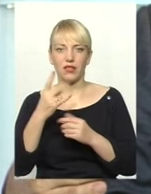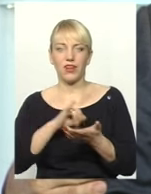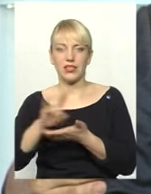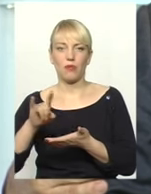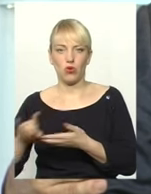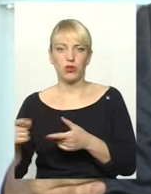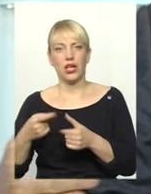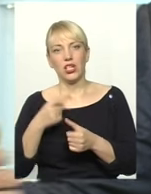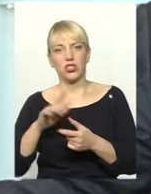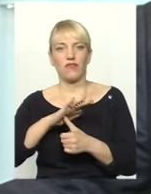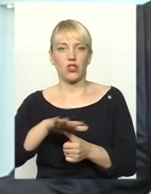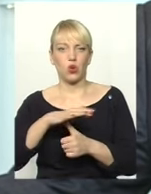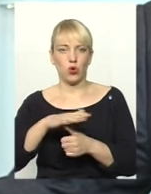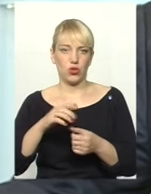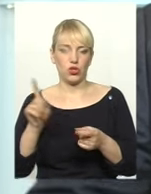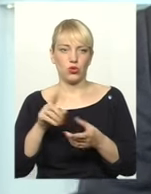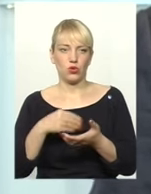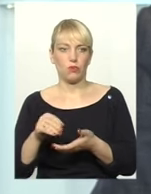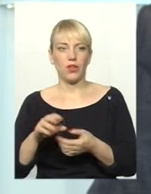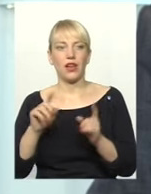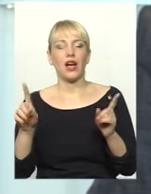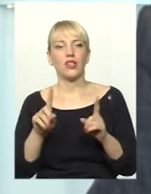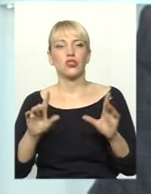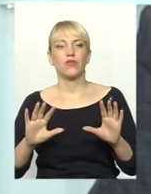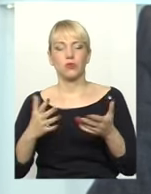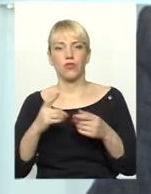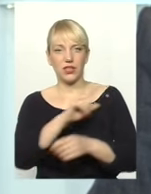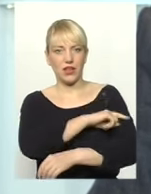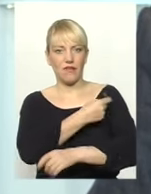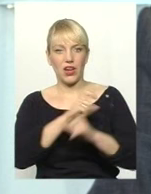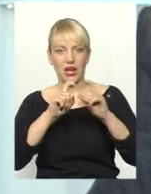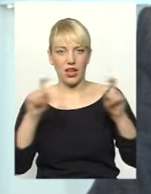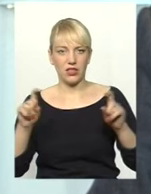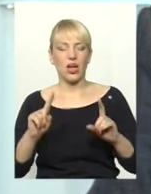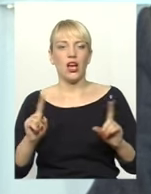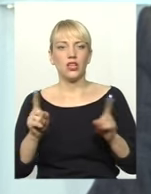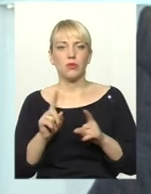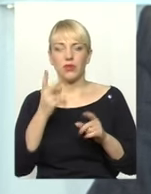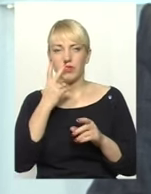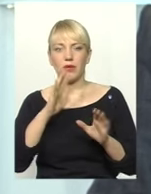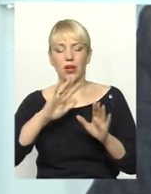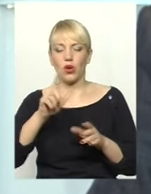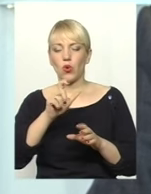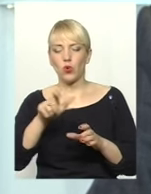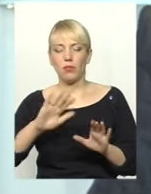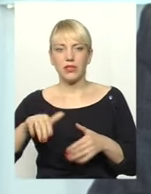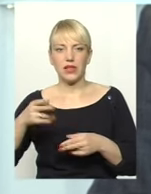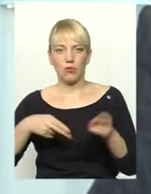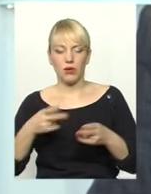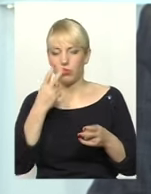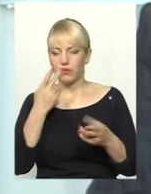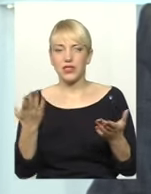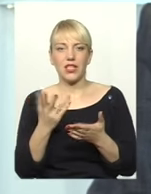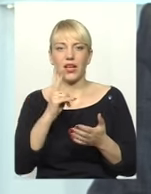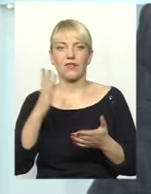ще прикупили? Тому сьогодні, а подивіться, що відбувається в лікарні, подивіться, як люди роблять ці операції, подивіться комуналка, яка